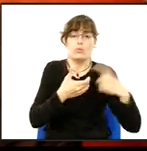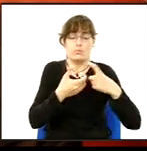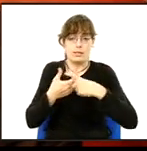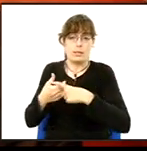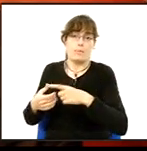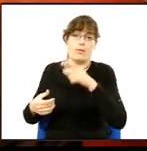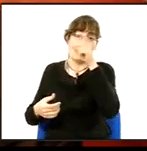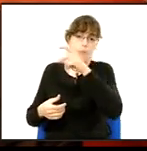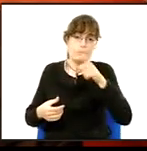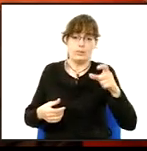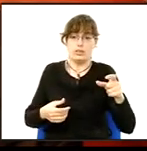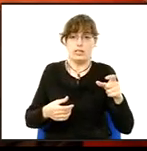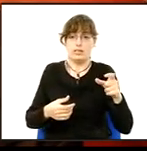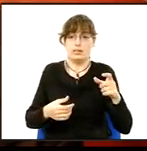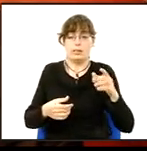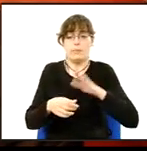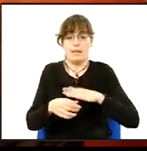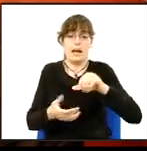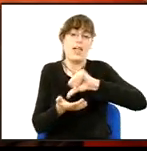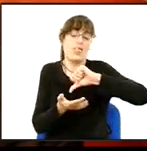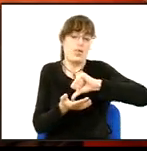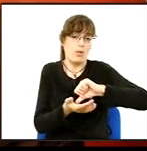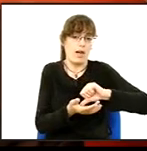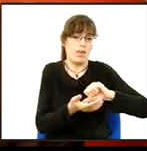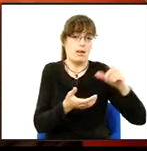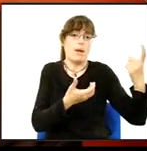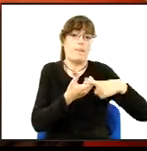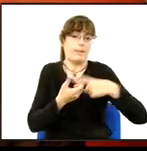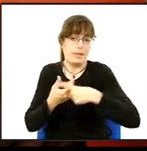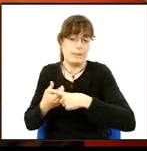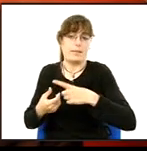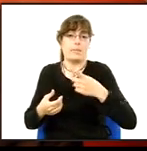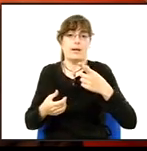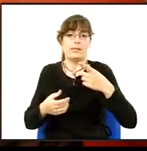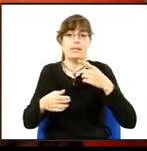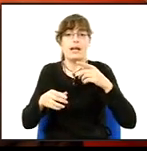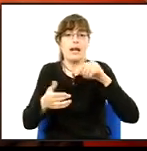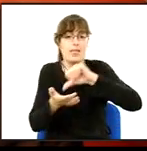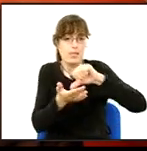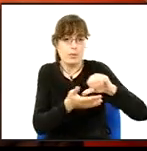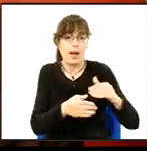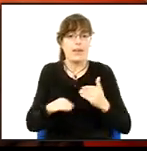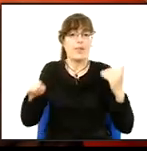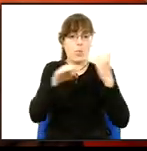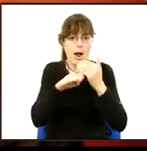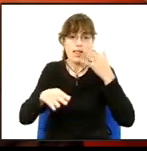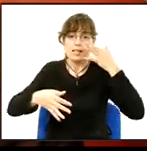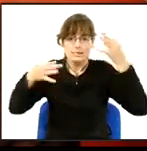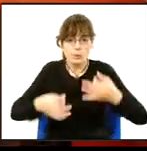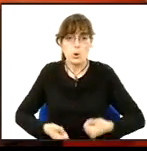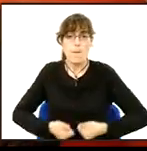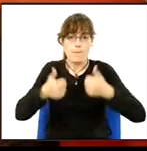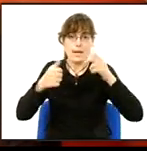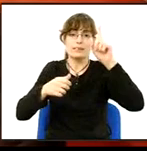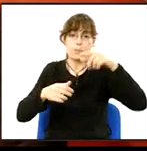de gènere a l'urbanisme municipal per aconseguir una ciutat més justa, una ciutat més igualitària, més segura i sense barreres,